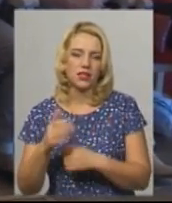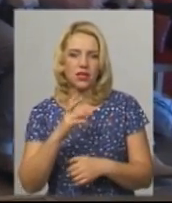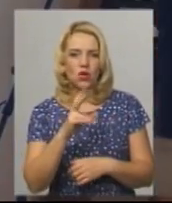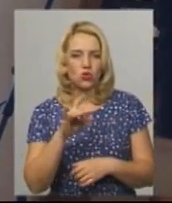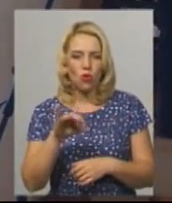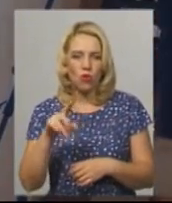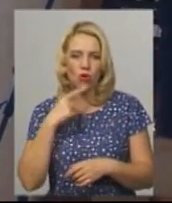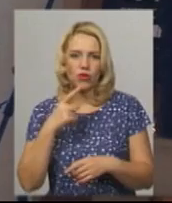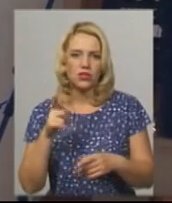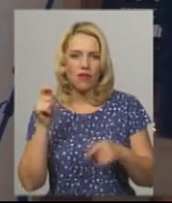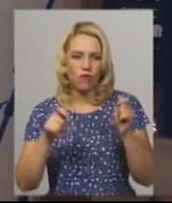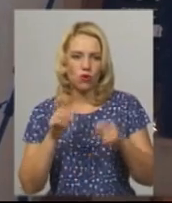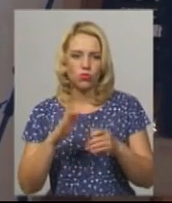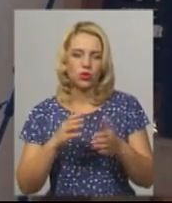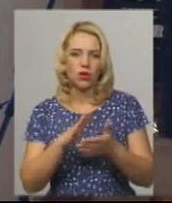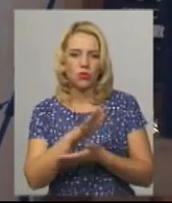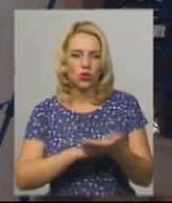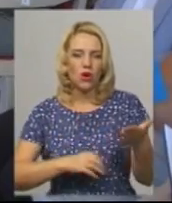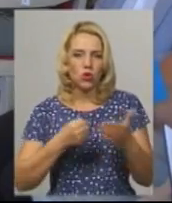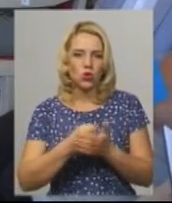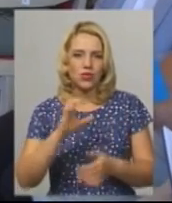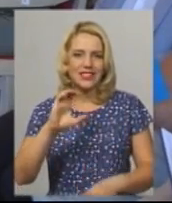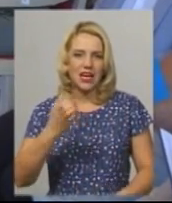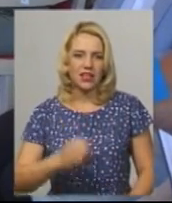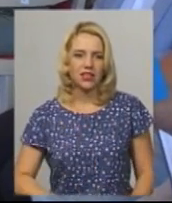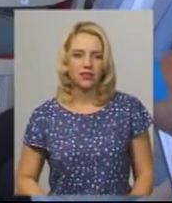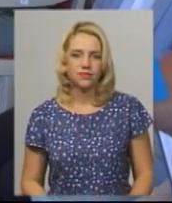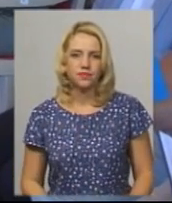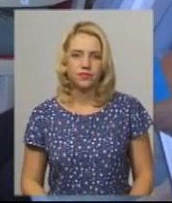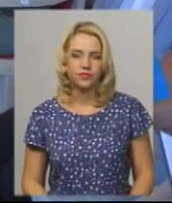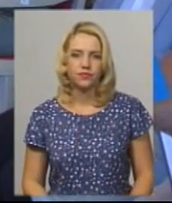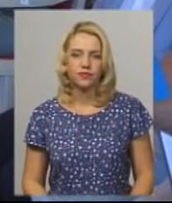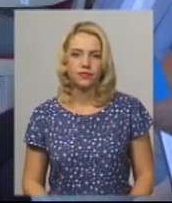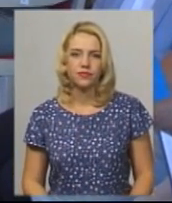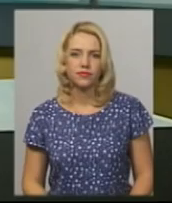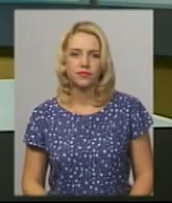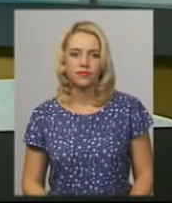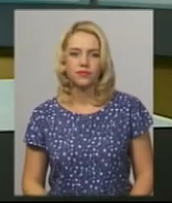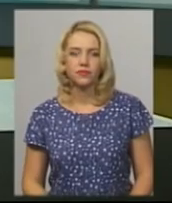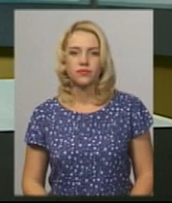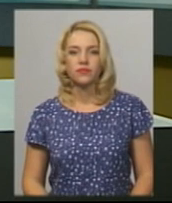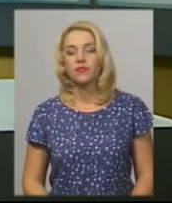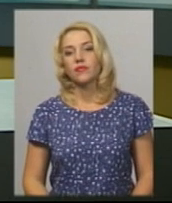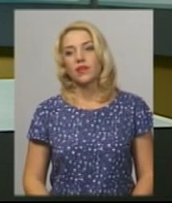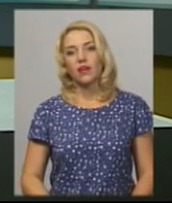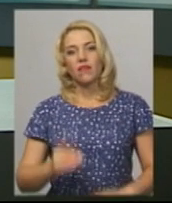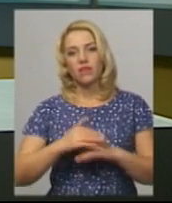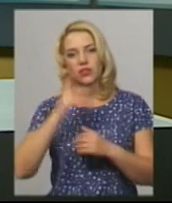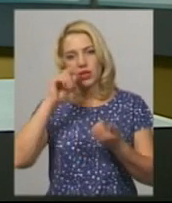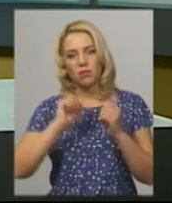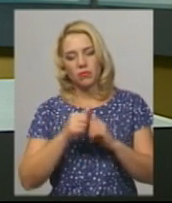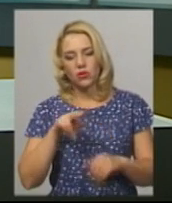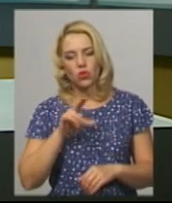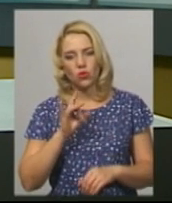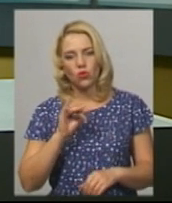форум триватиме до середи. Анастасія Збродова, Володимир Занчуковський, новини на Суспільному, Хмельницький. Вечір пам'яті Сергія